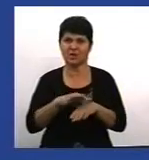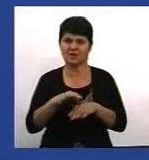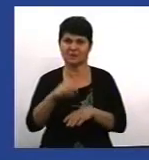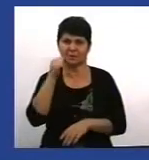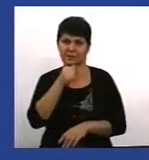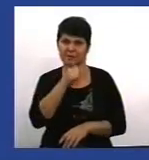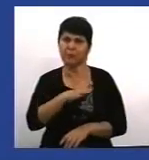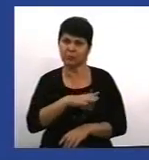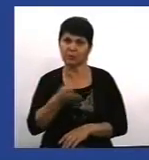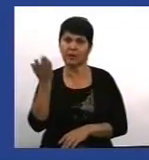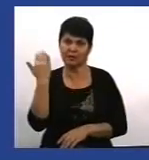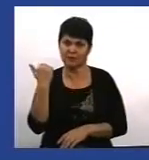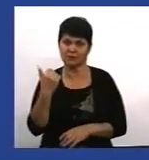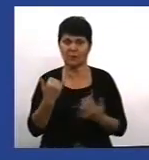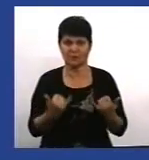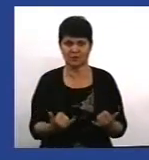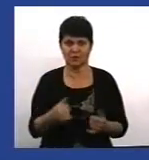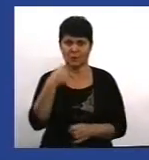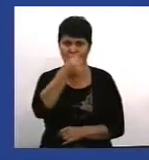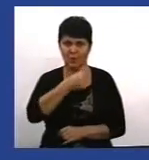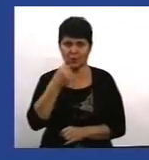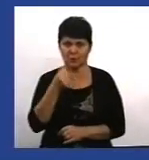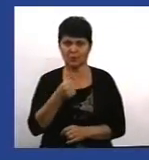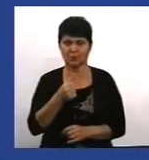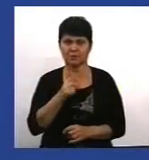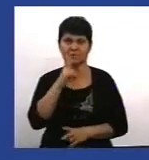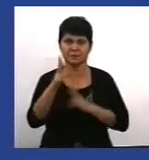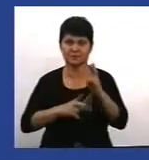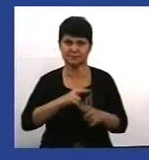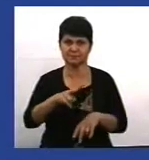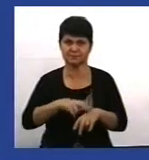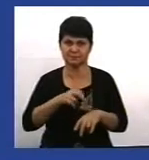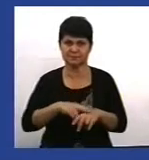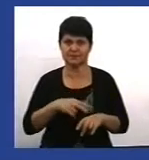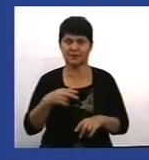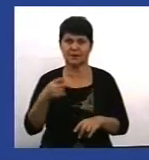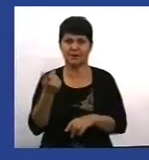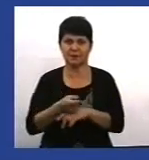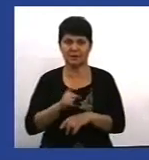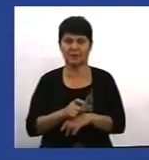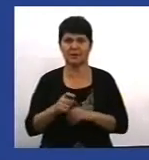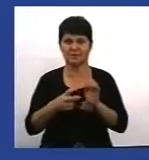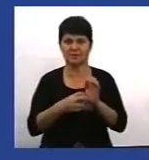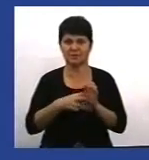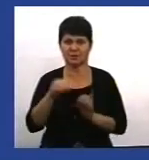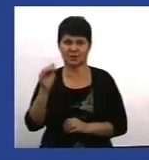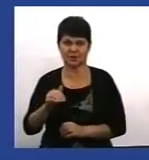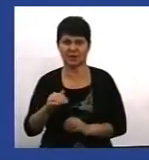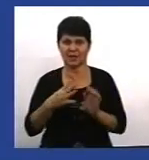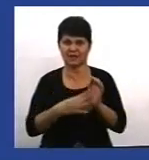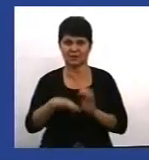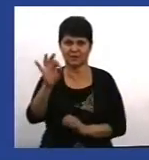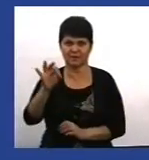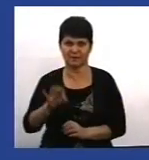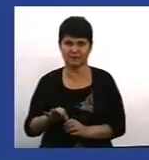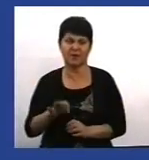І зараз, в цьому році вже не дійшло до поліції понад 7700 таких заяв. У 90% це заяви